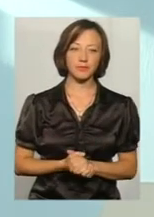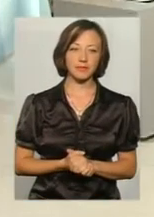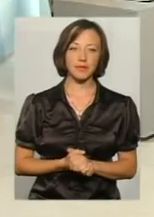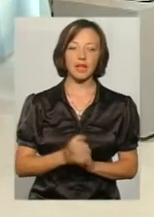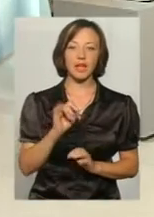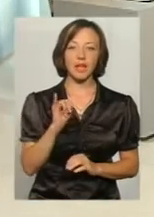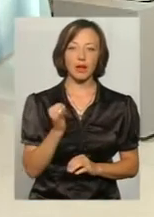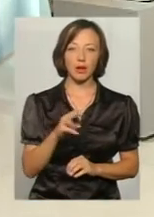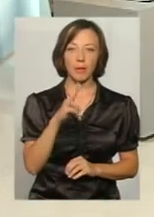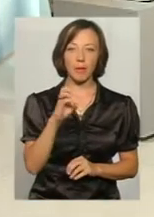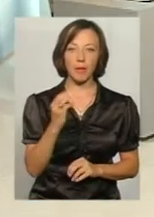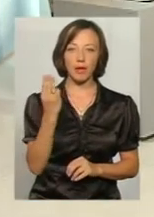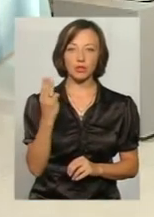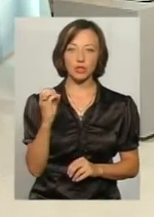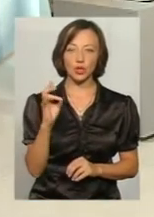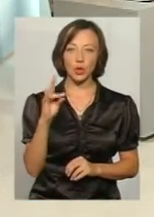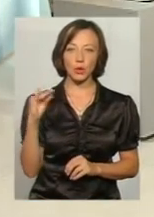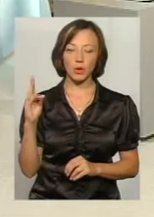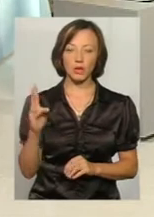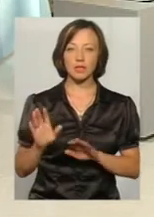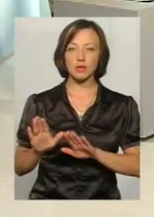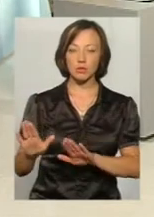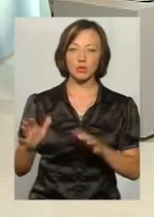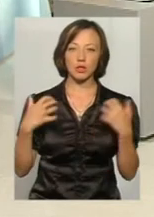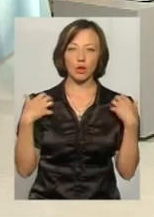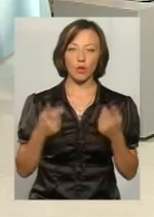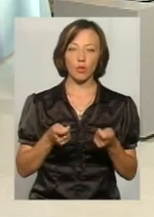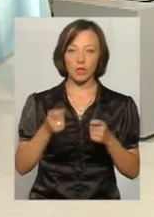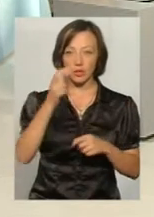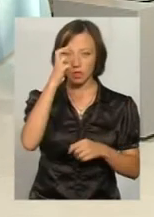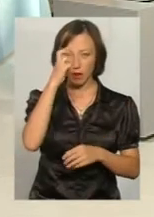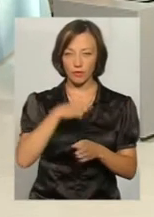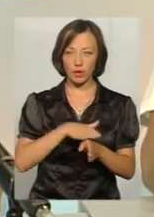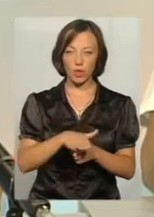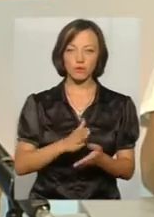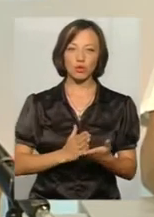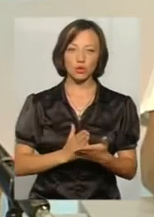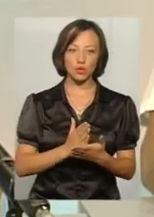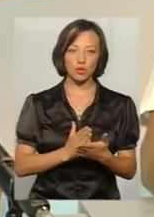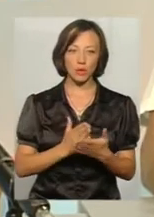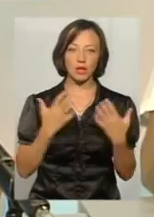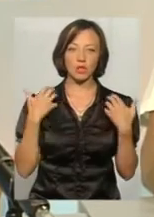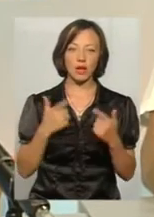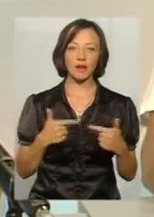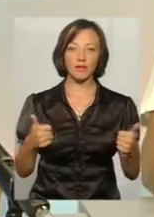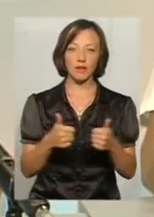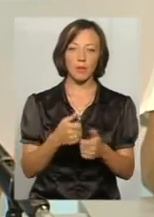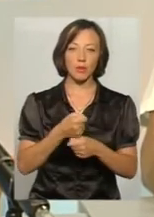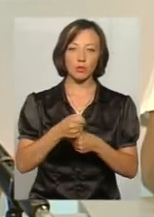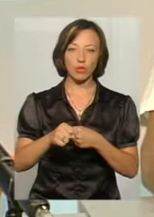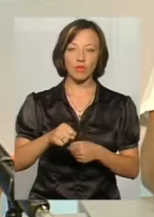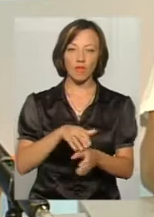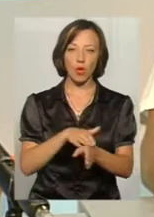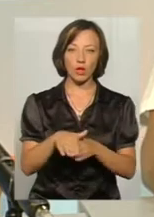Ігор Пещанюк, заступник начальника управління державної виконавчої служби, начальник відділу примусового